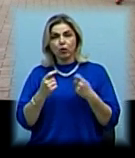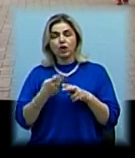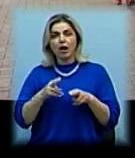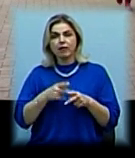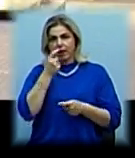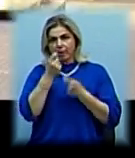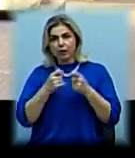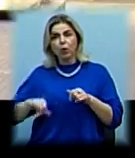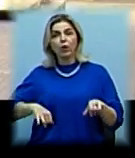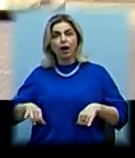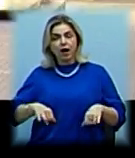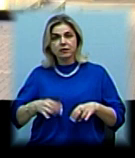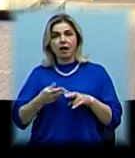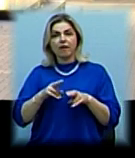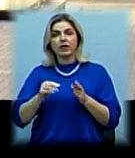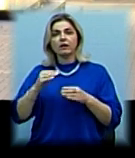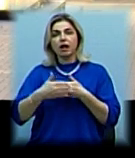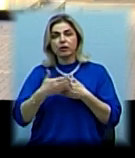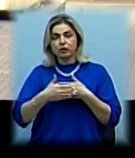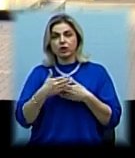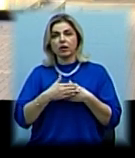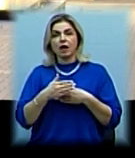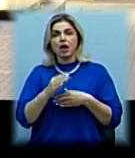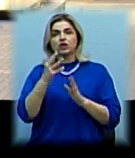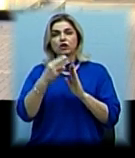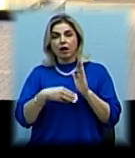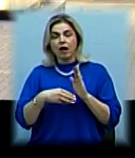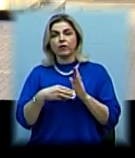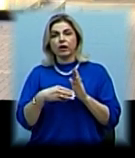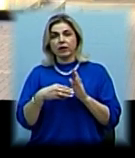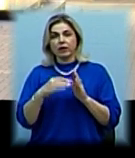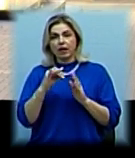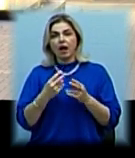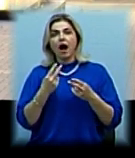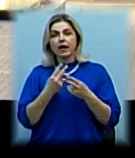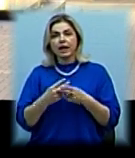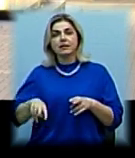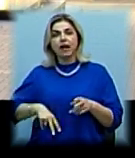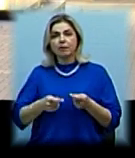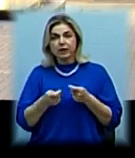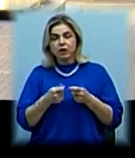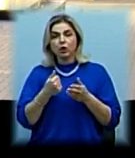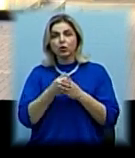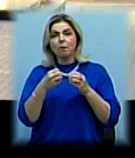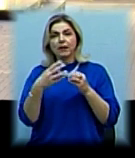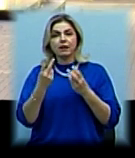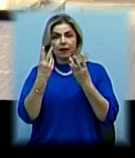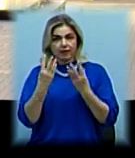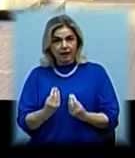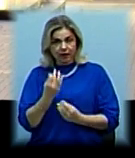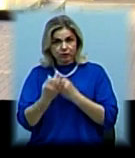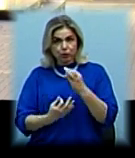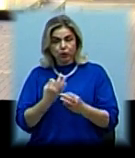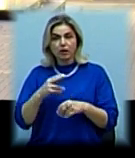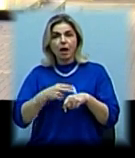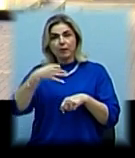хуліганство. Санкція статті передбачає покарання у вигляді накладення штрафу до адміністративного арешту на строк до 15 діб. Наразі правоохоронці